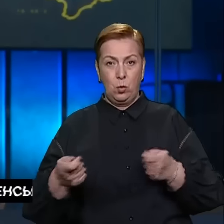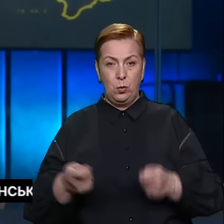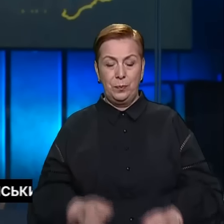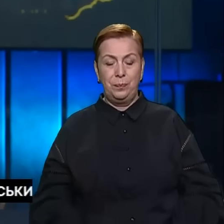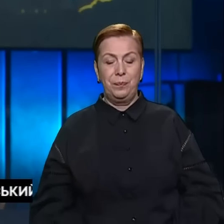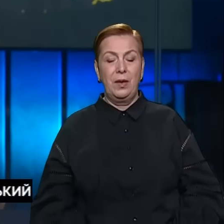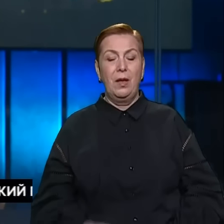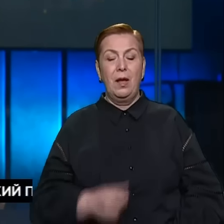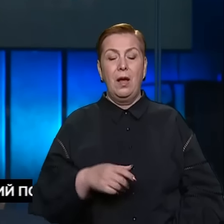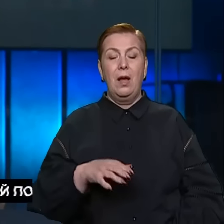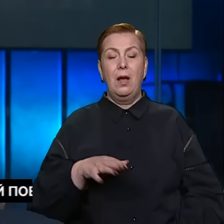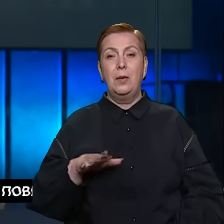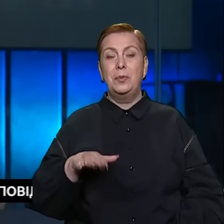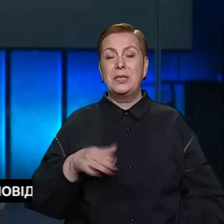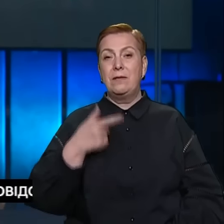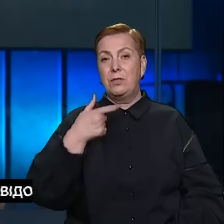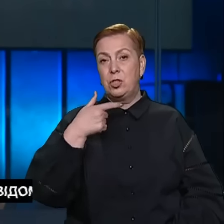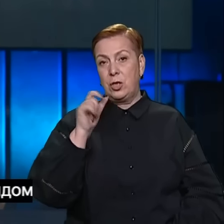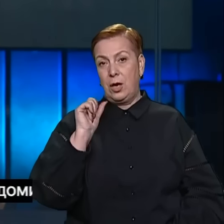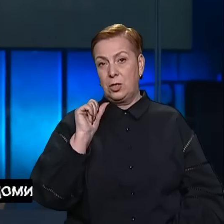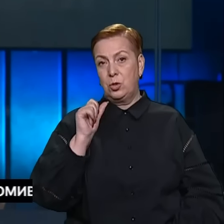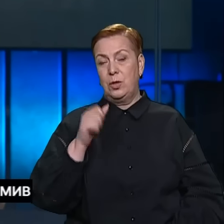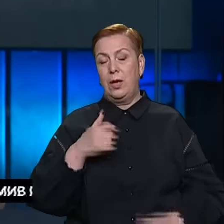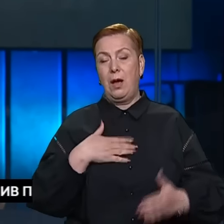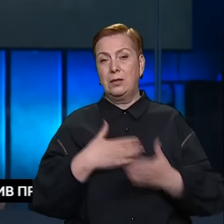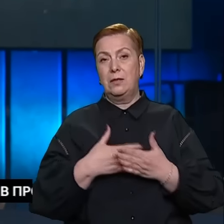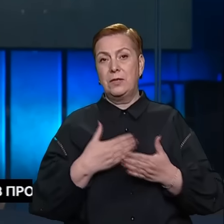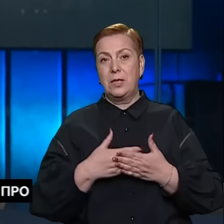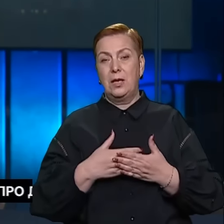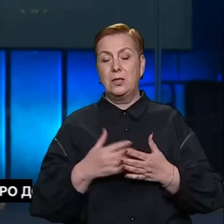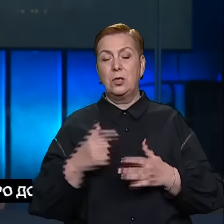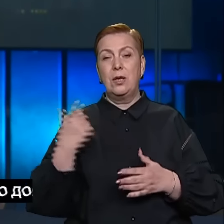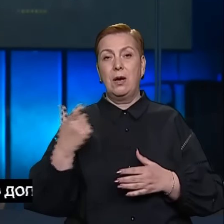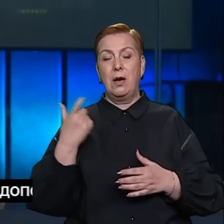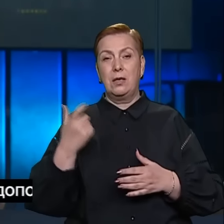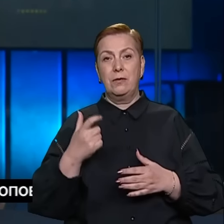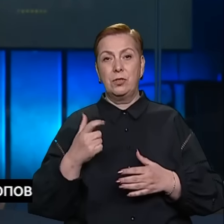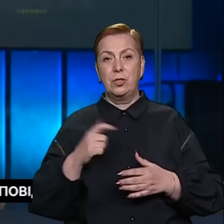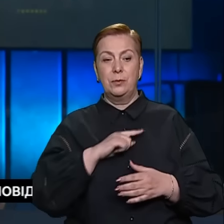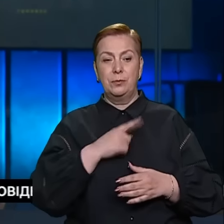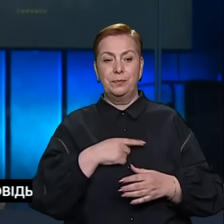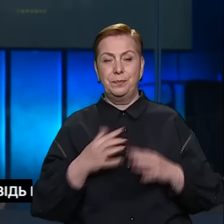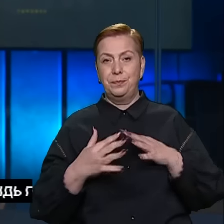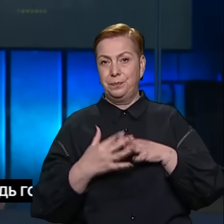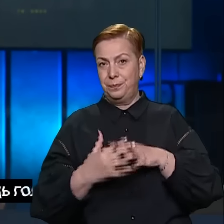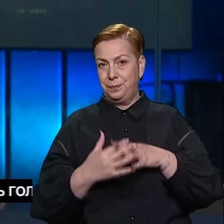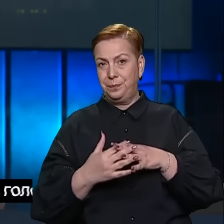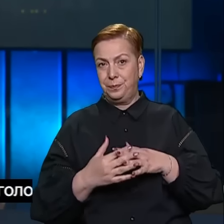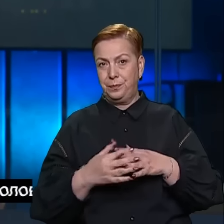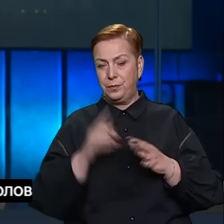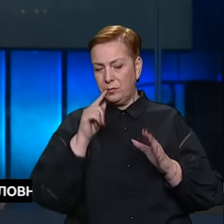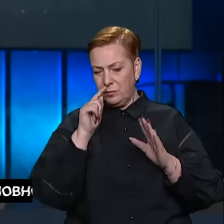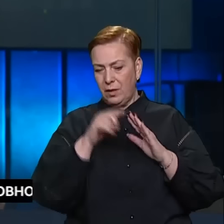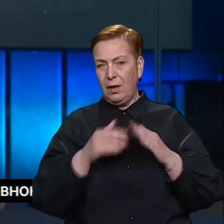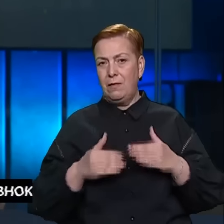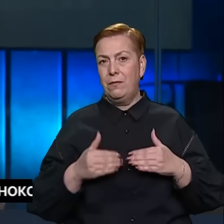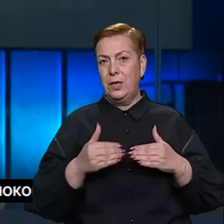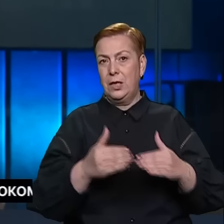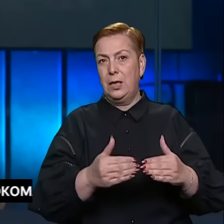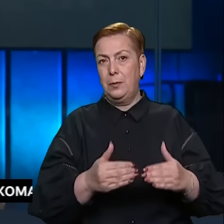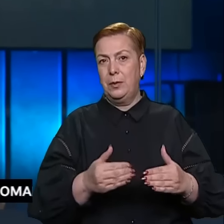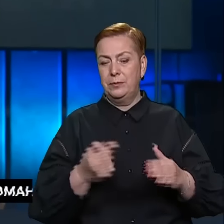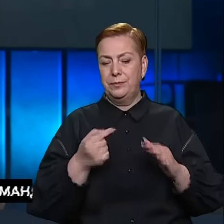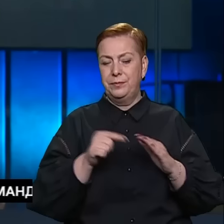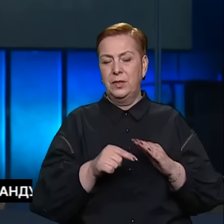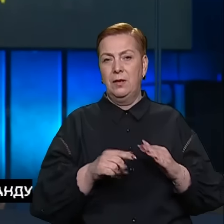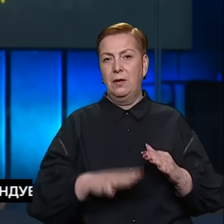вчорашньої активізації, нагадаю, на Харківщині йдуть бої проти спроб російських окупантів наступати та просуватись вглиб території України. В